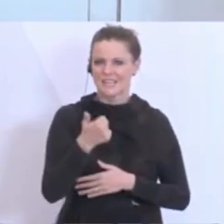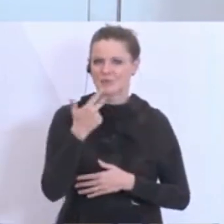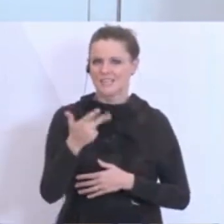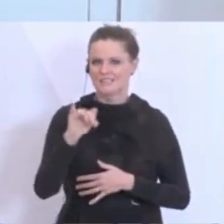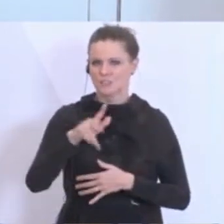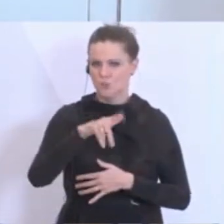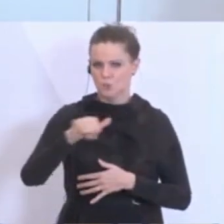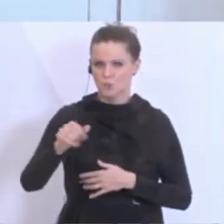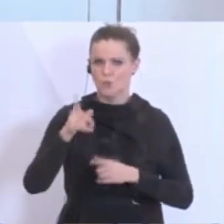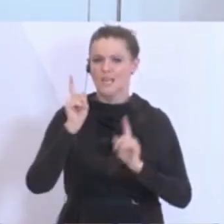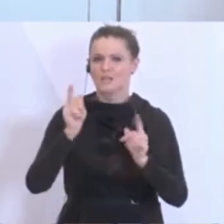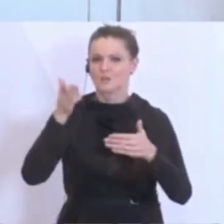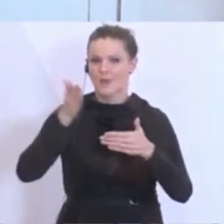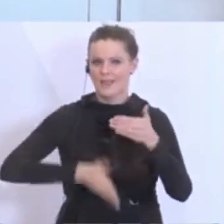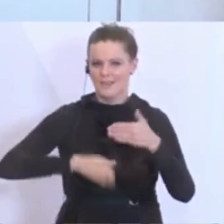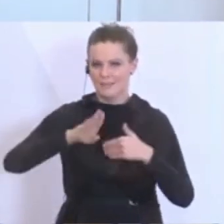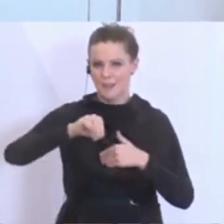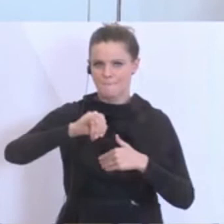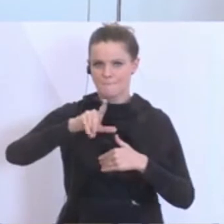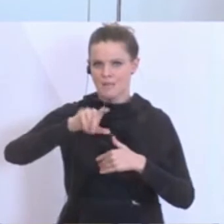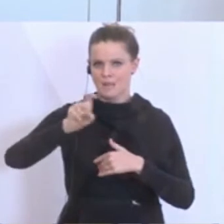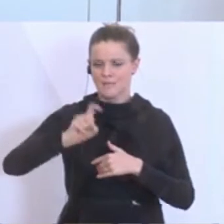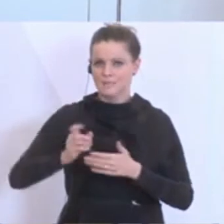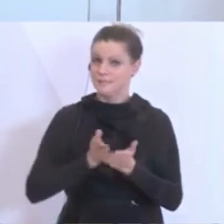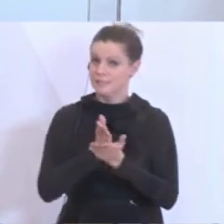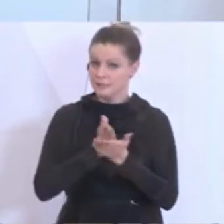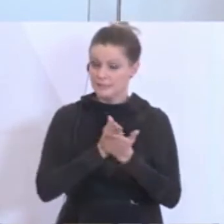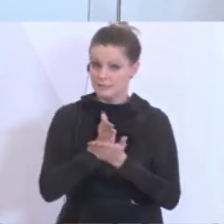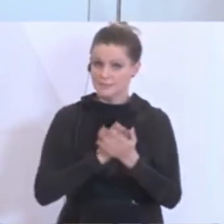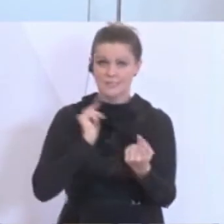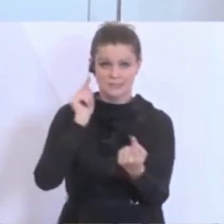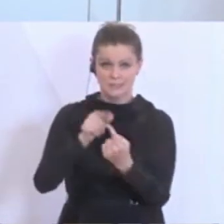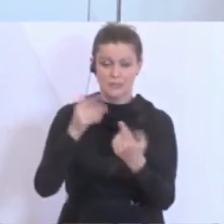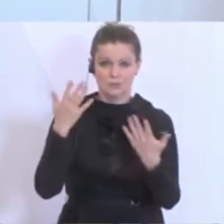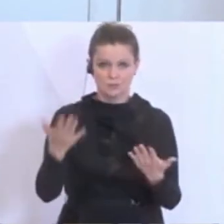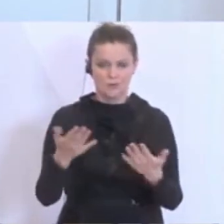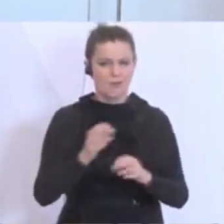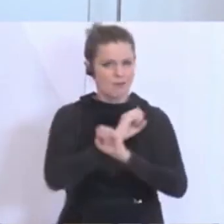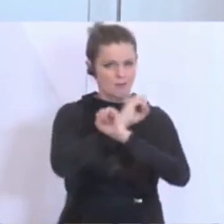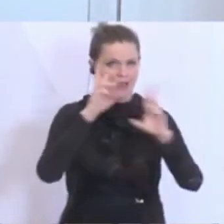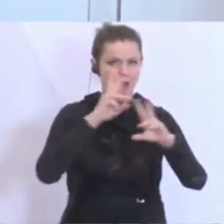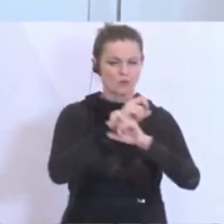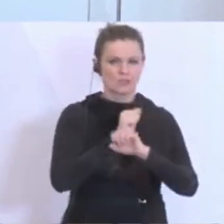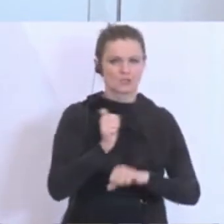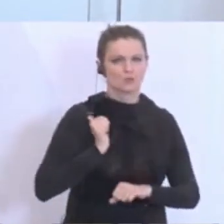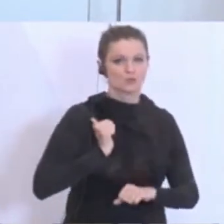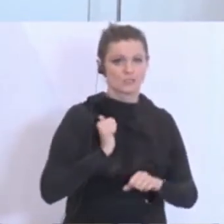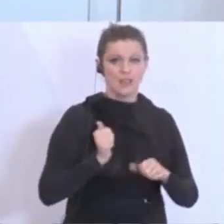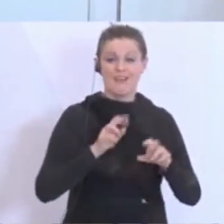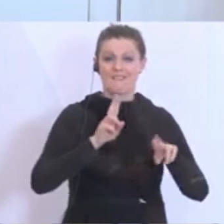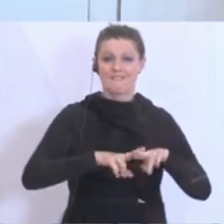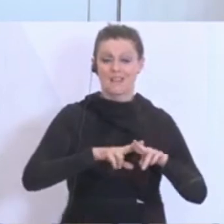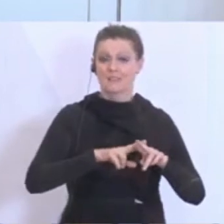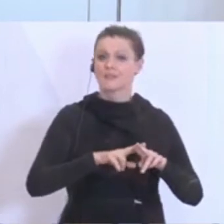Endes des Milizdienstes angesprochen. Natürlich ist das österreichische Bundesheer vorbereitet, auch darüber hinaus